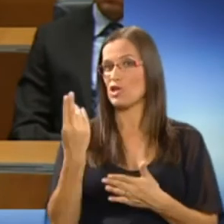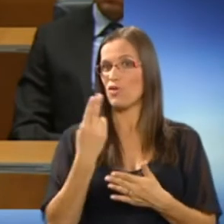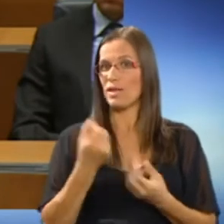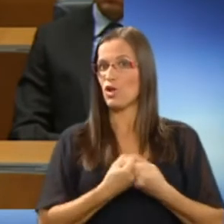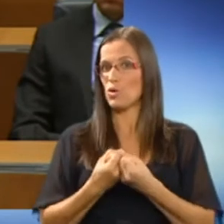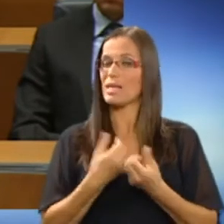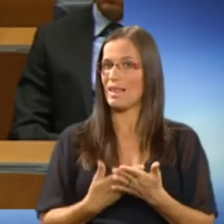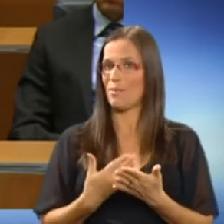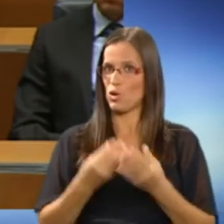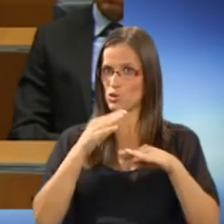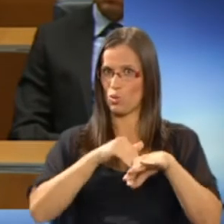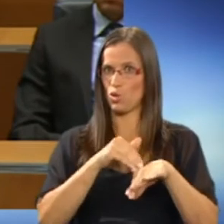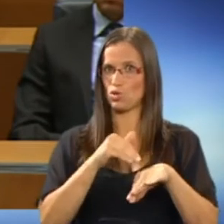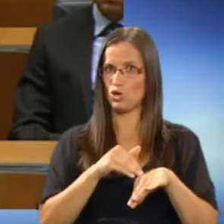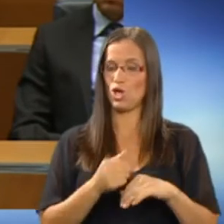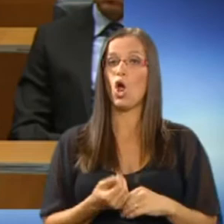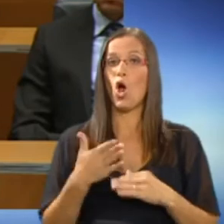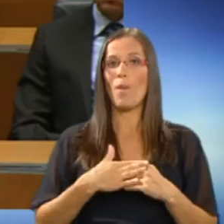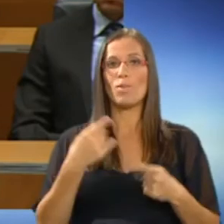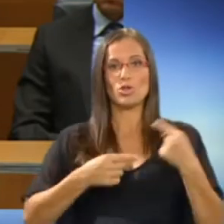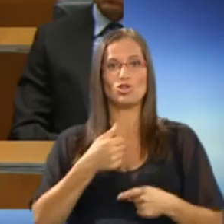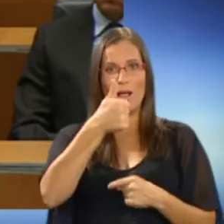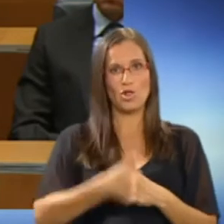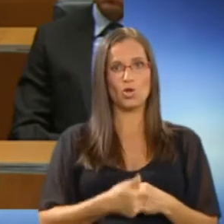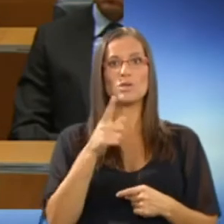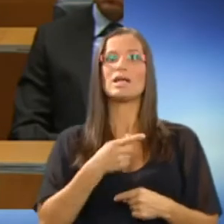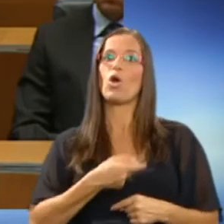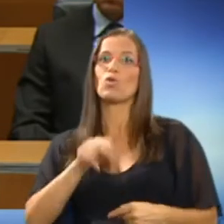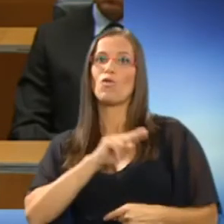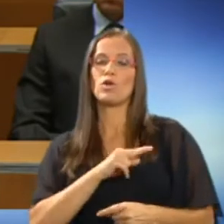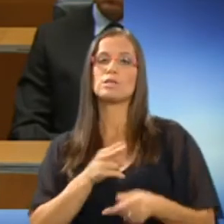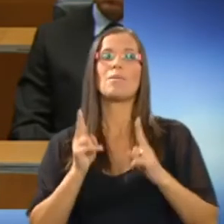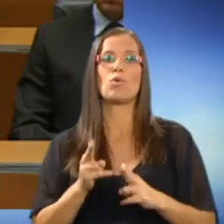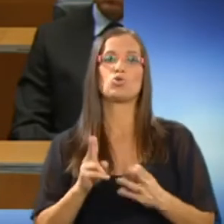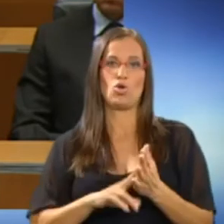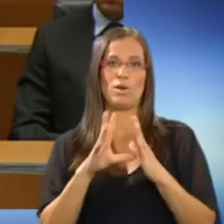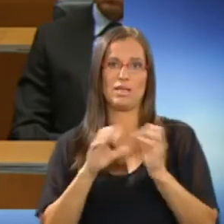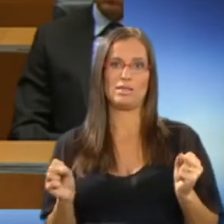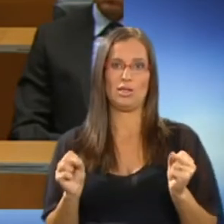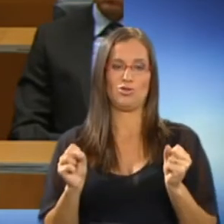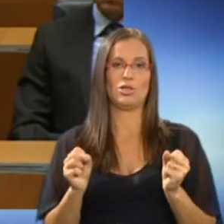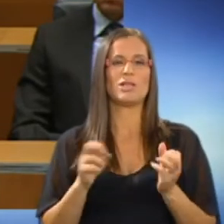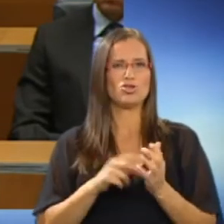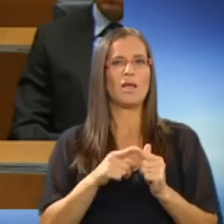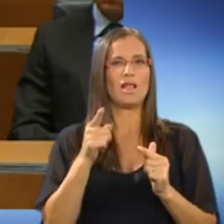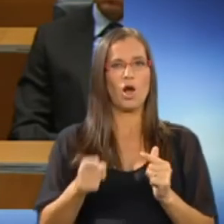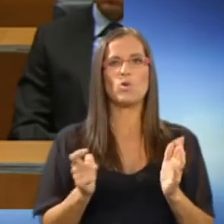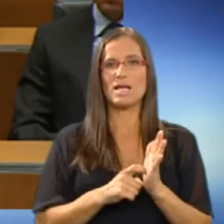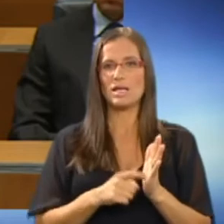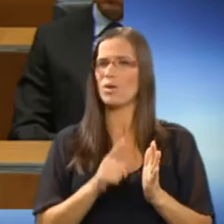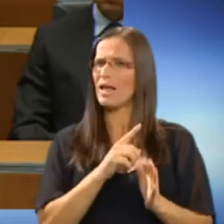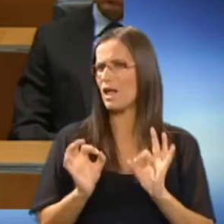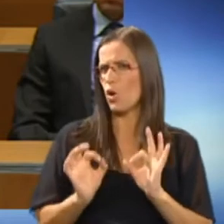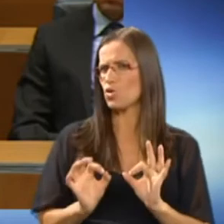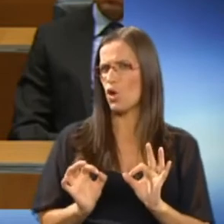sporočilo. Ob politični enotnosti in odgovornosti je mogoče vresničiti še tako zahtevne